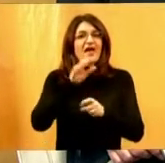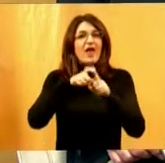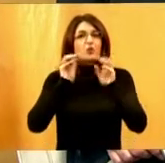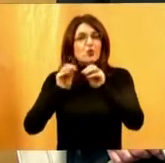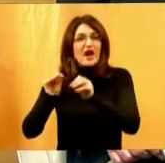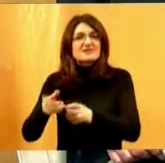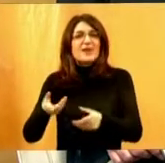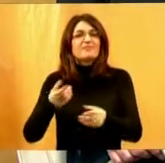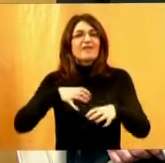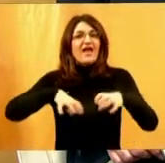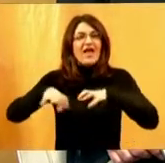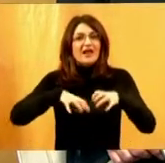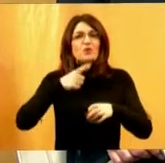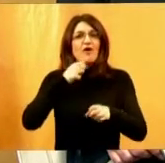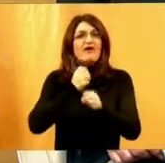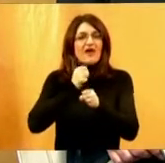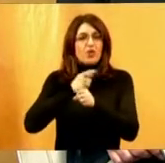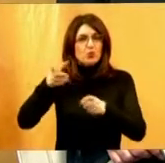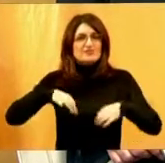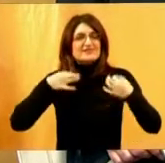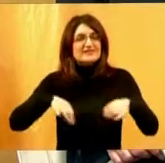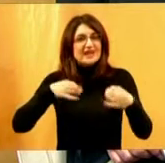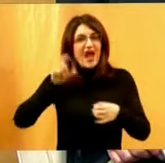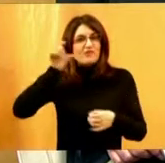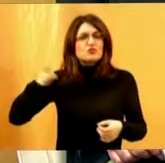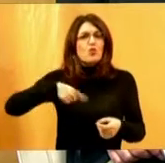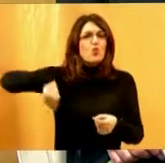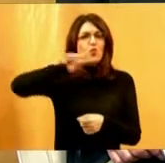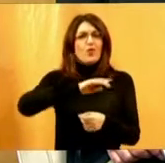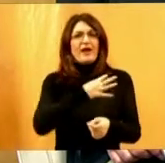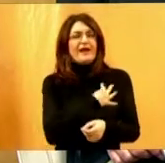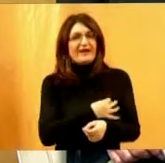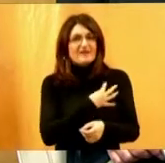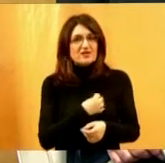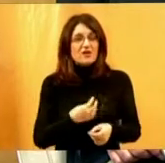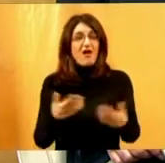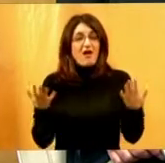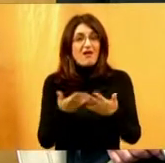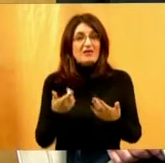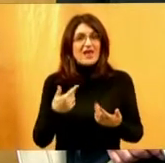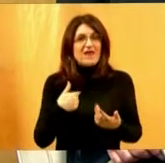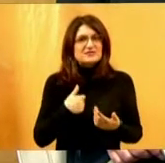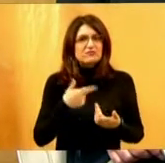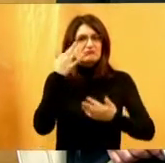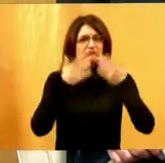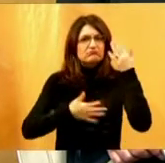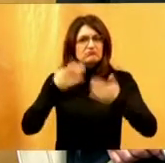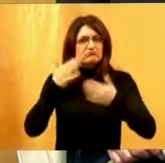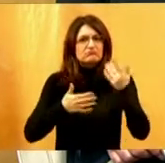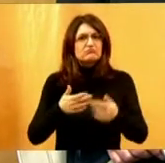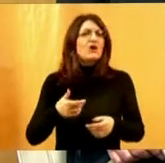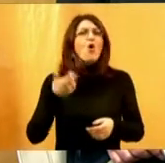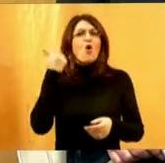zdravstvenih radnika diljem cijele Hrvatske. Kada sam brojila, prošli smo